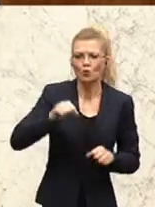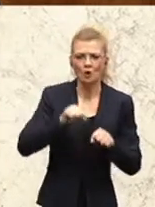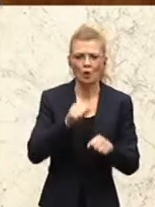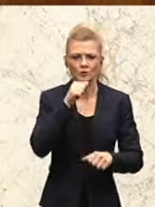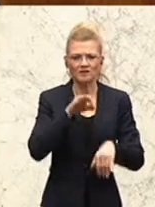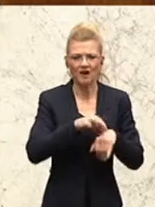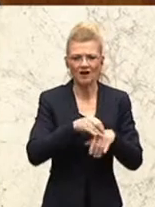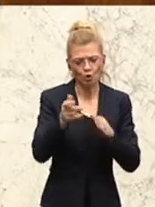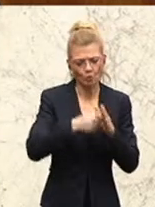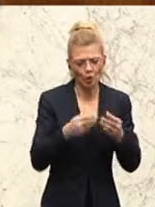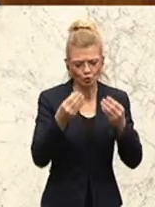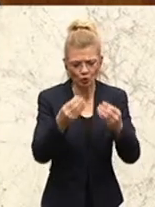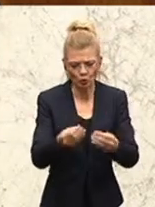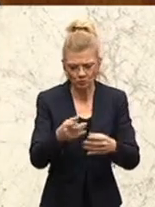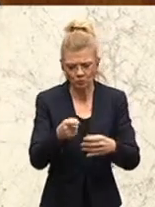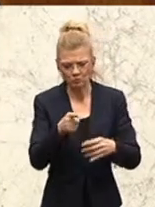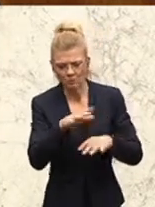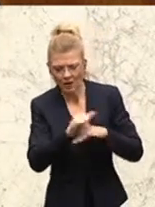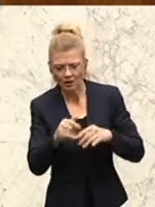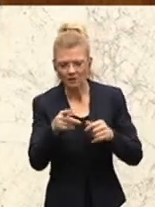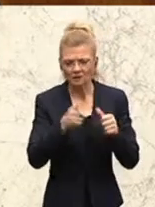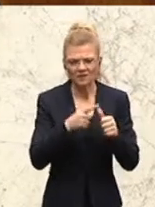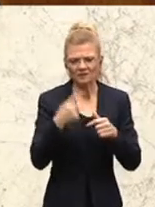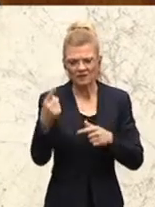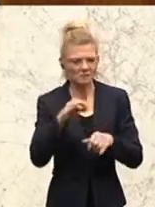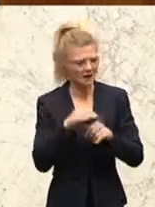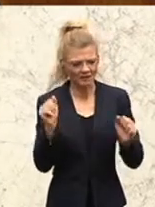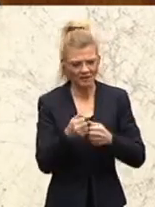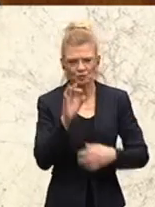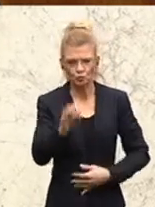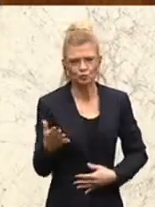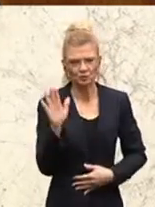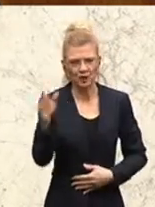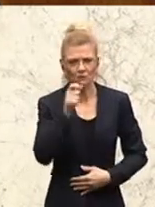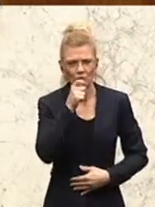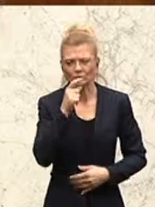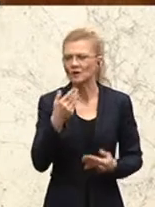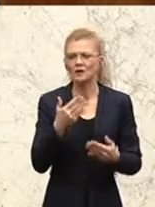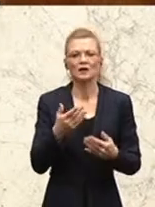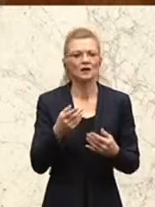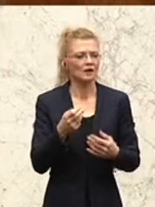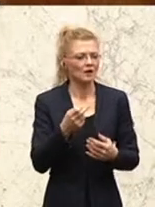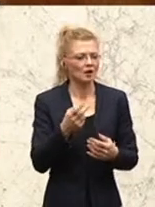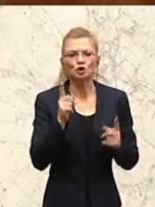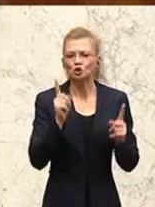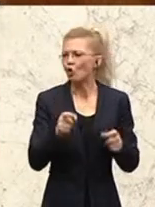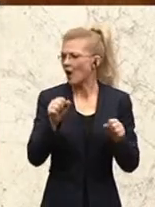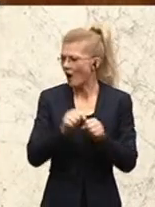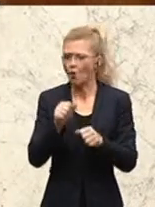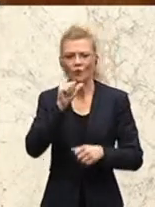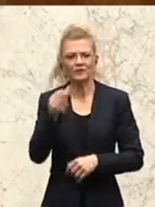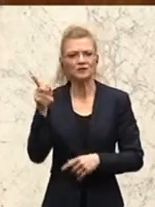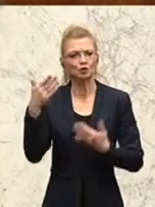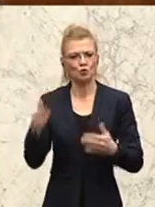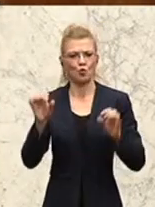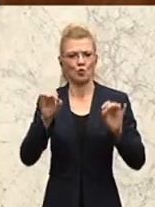nicht kann oder ganz unglücklich ist in dem Beruf. Und wir sollten auch solche Leute nicht operieren lassen an unseren Kindern.